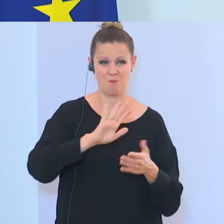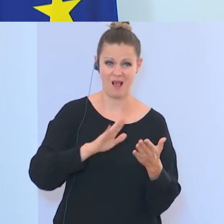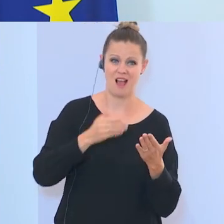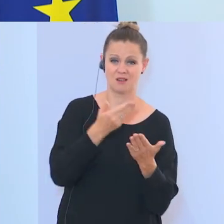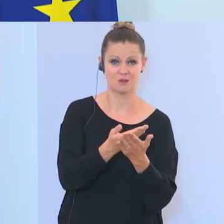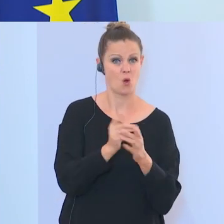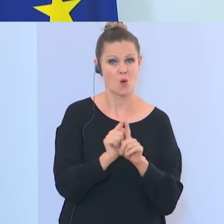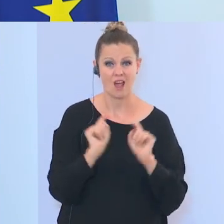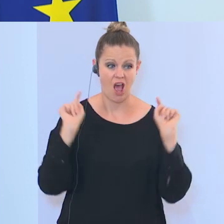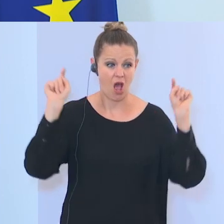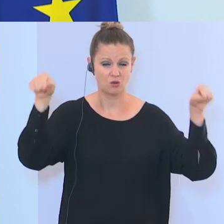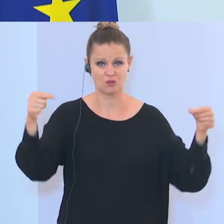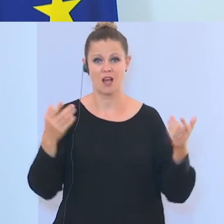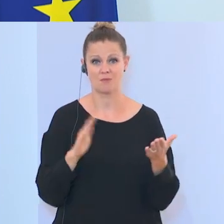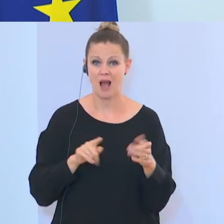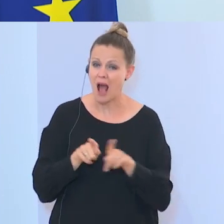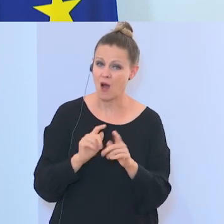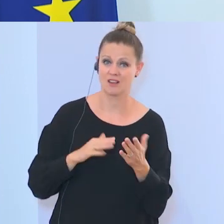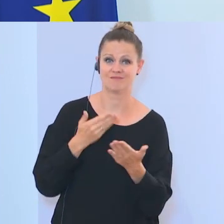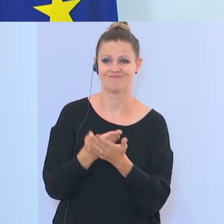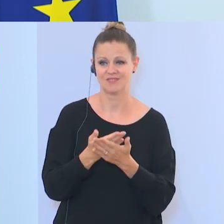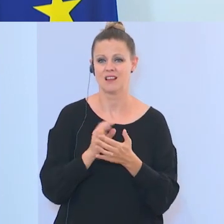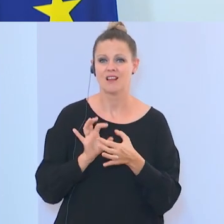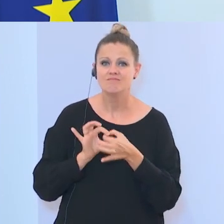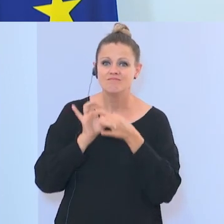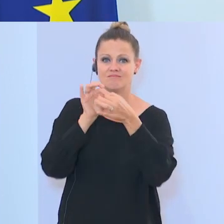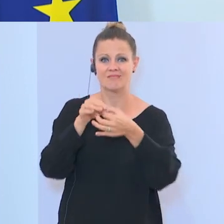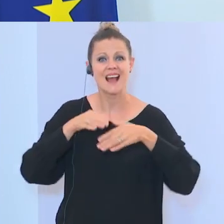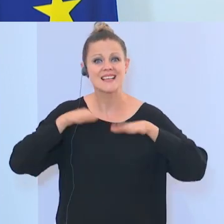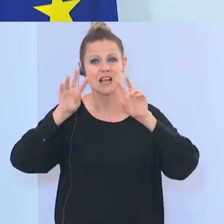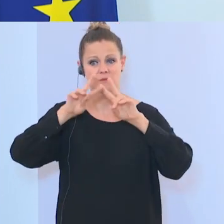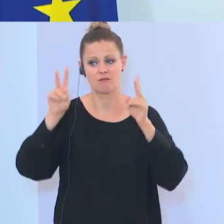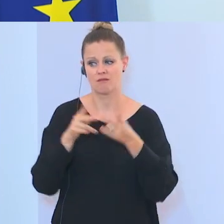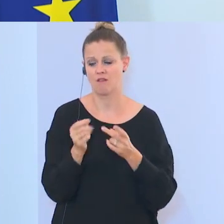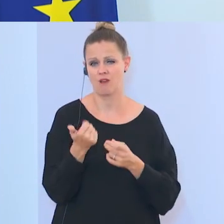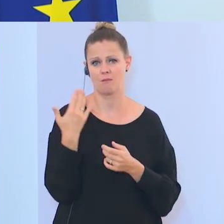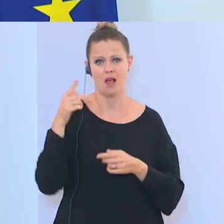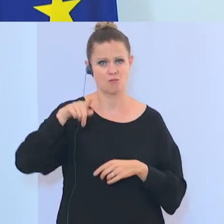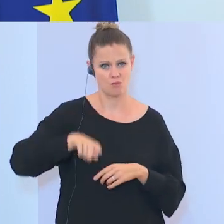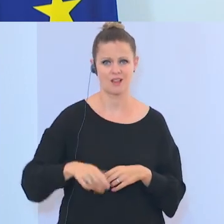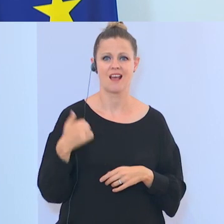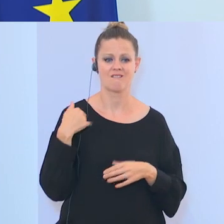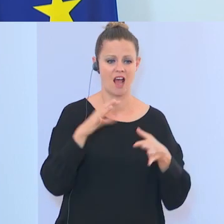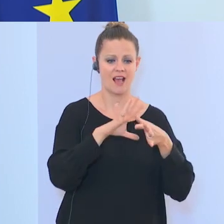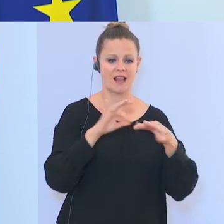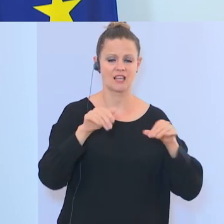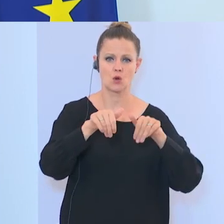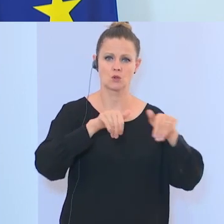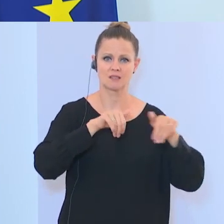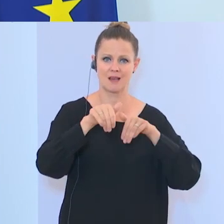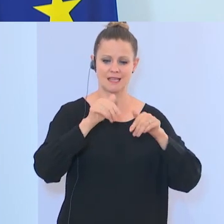über Europa hinaus, auch in die islamische Welt selbst. Ich war vor einigen Monaten auf Einladung des Religionsministers